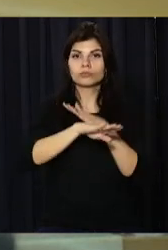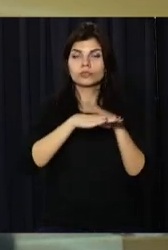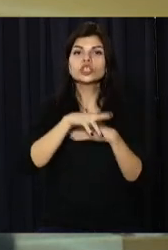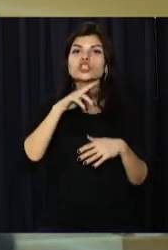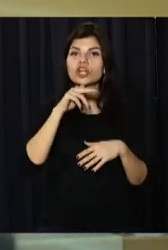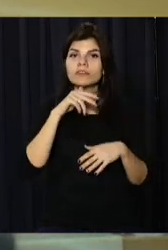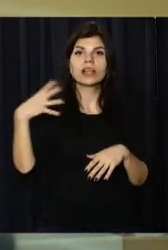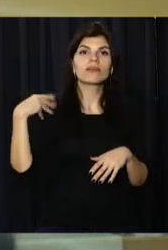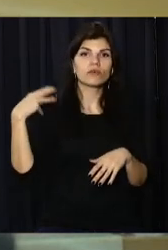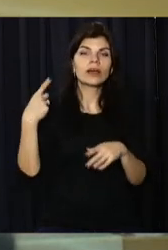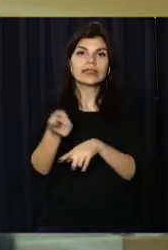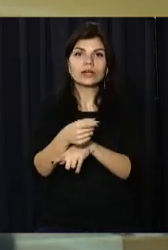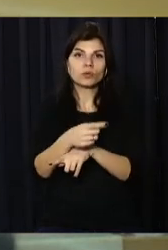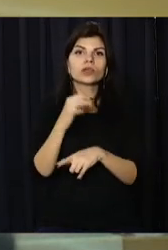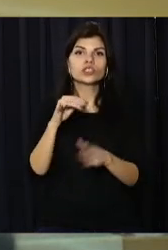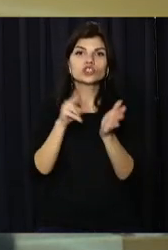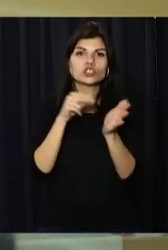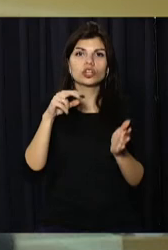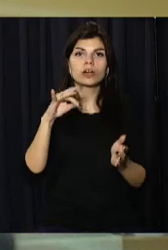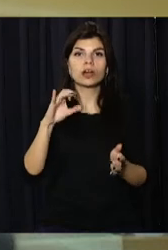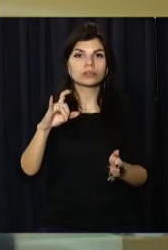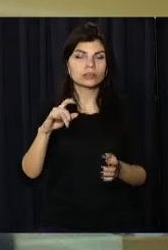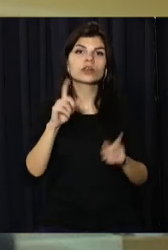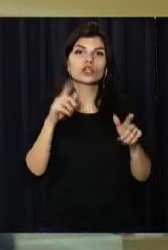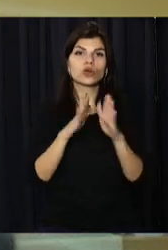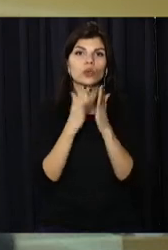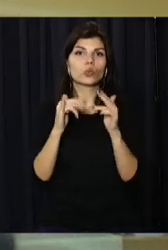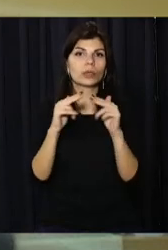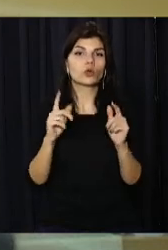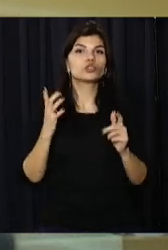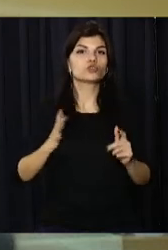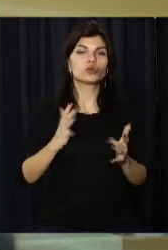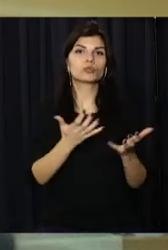Чернівцях, Львові, Тернополі та Чаркасах. Дочекалась книгу у Дніпрі.